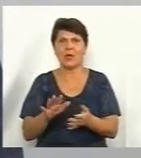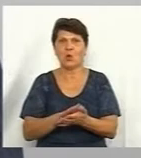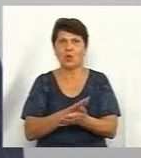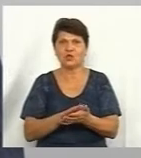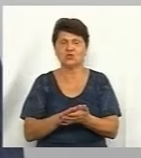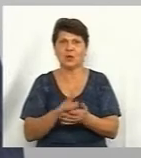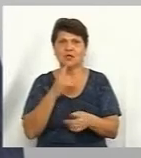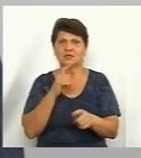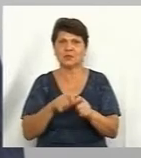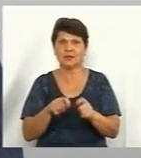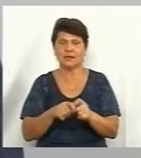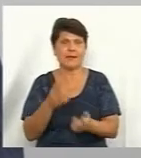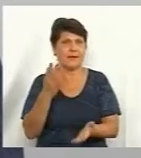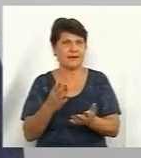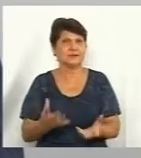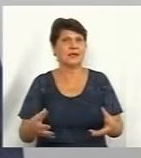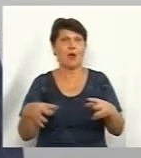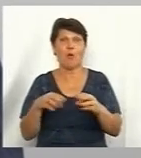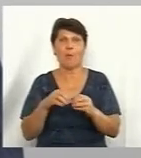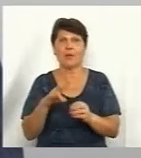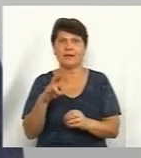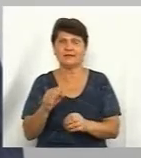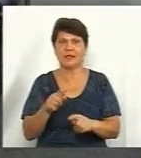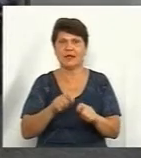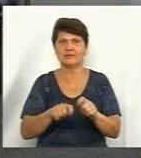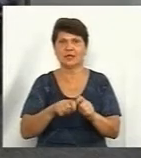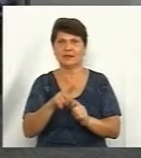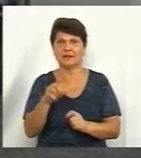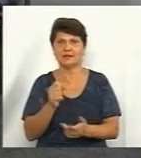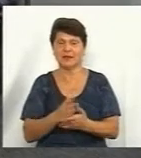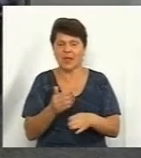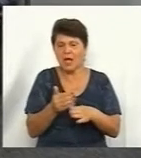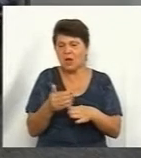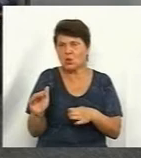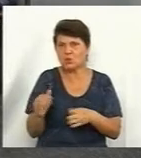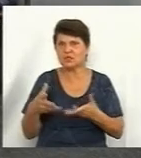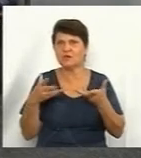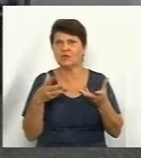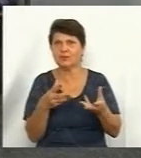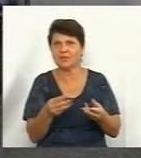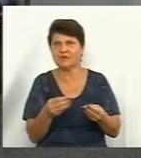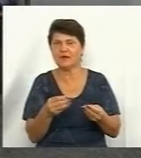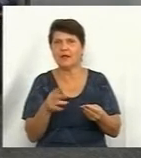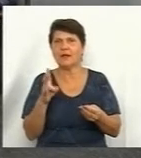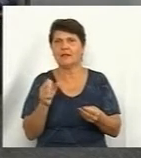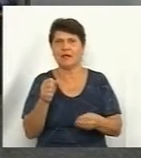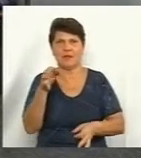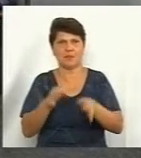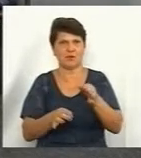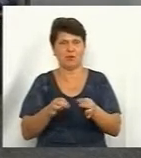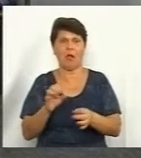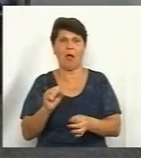'єкту, там ці комплексні експертизи є розділ впливу на навколишнє середовище. Але позиція